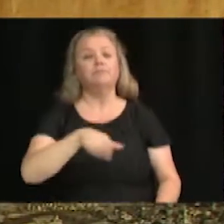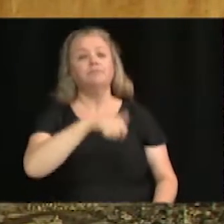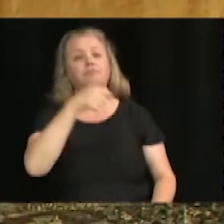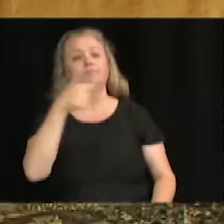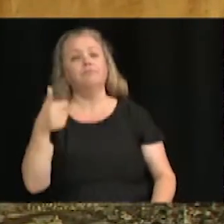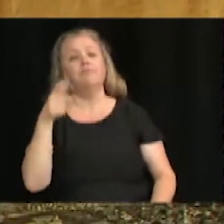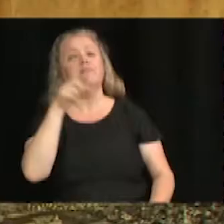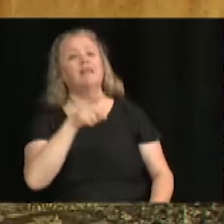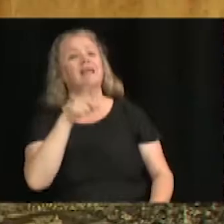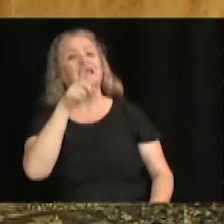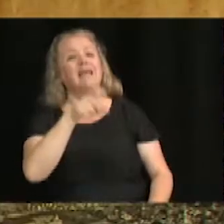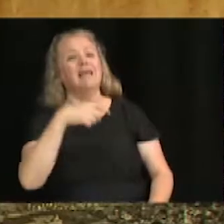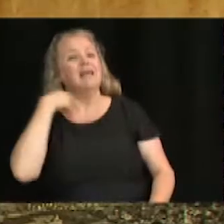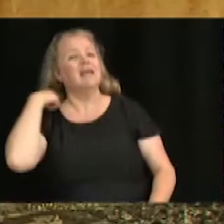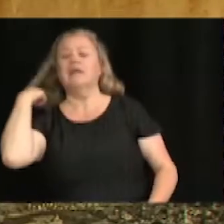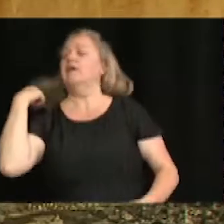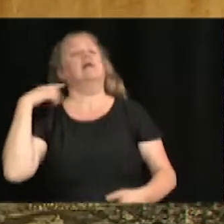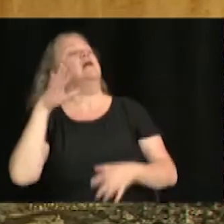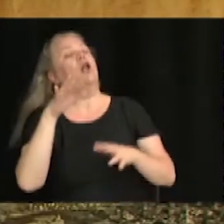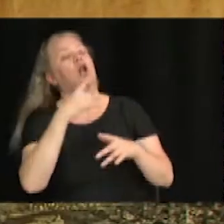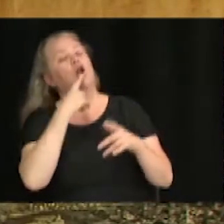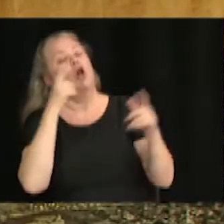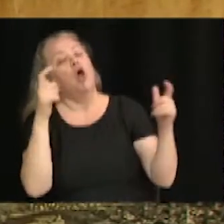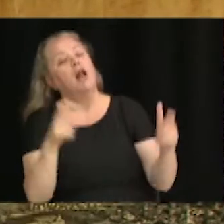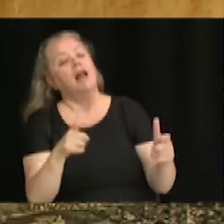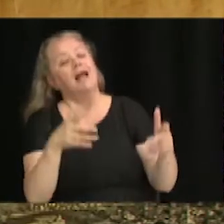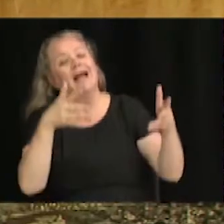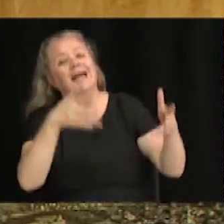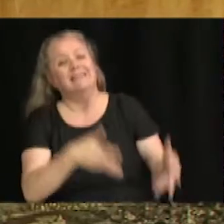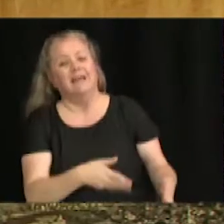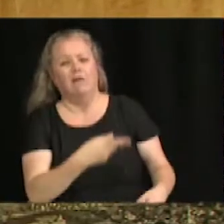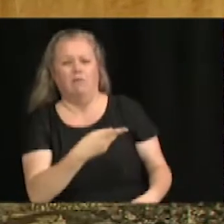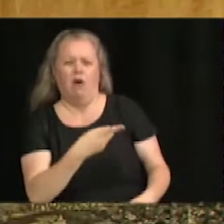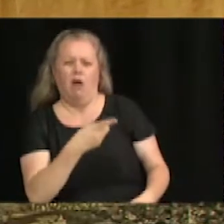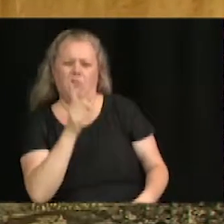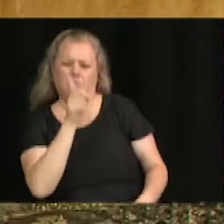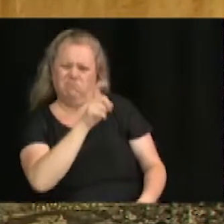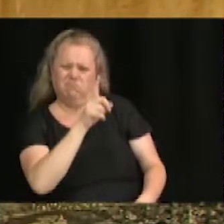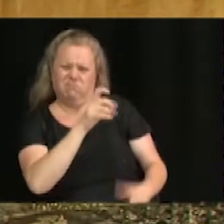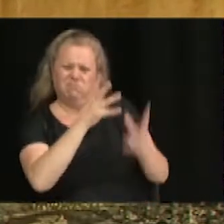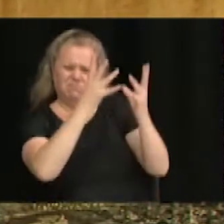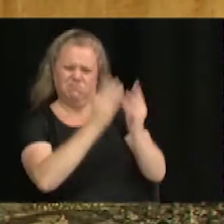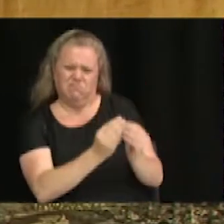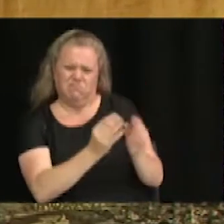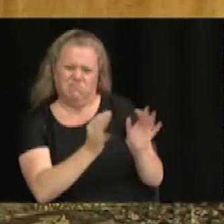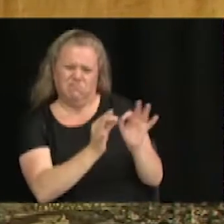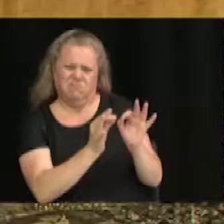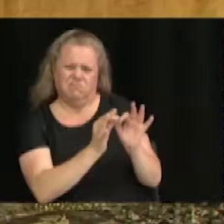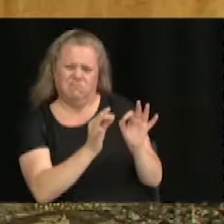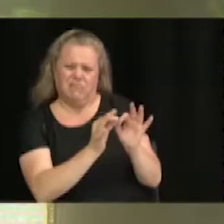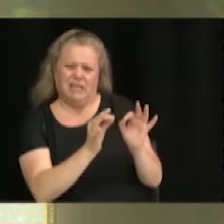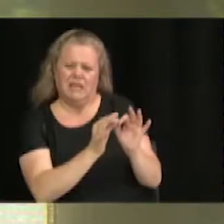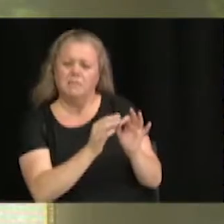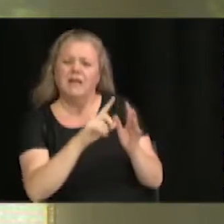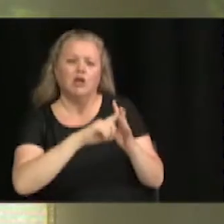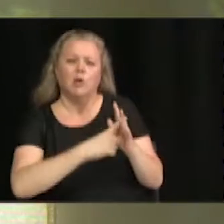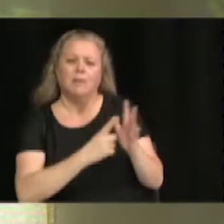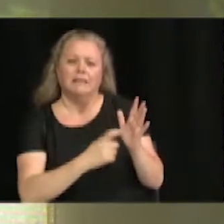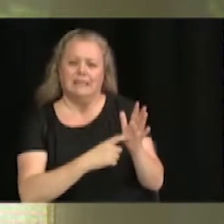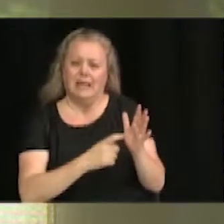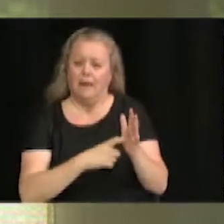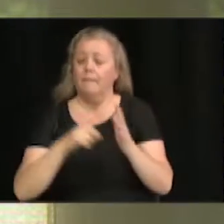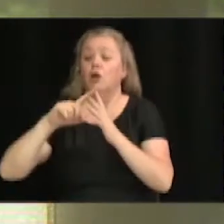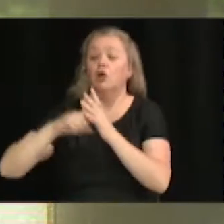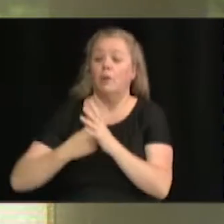le lac industriel, le lac réservoir, ça va coûter comment, ça, Puis quand ça commence? On va commencer en 2021.